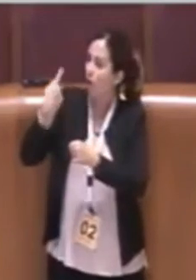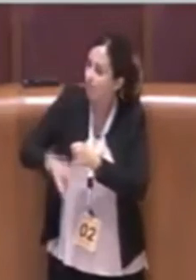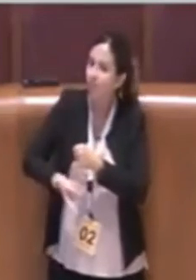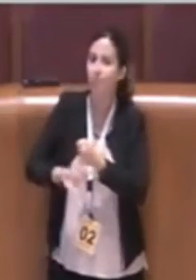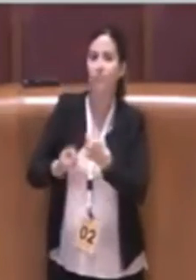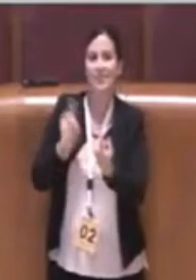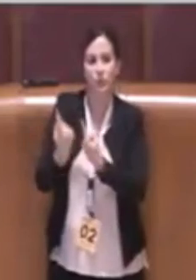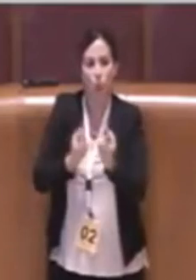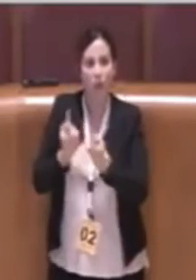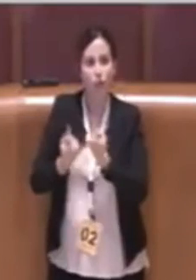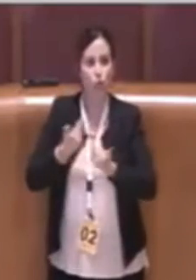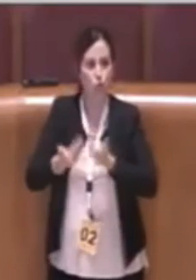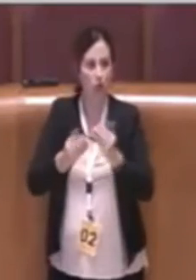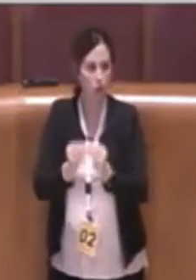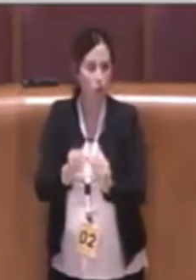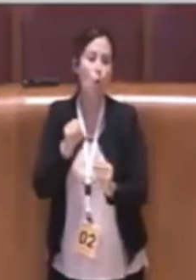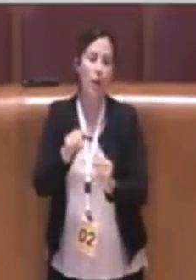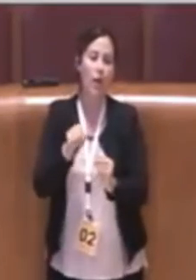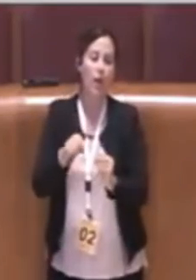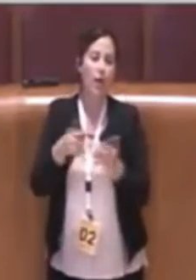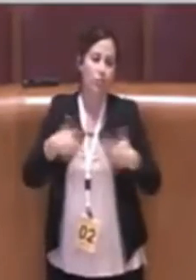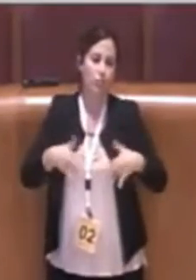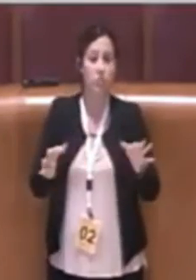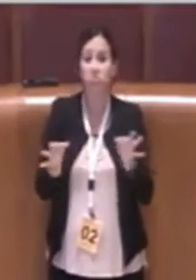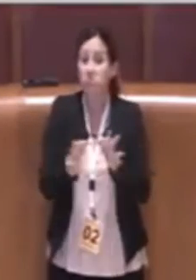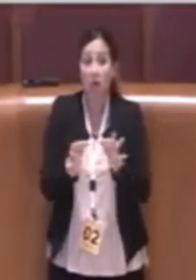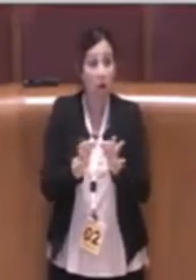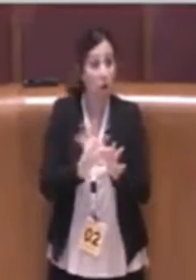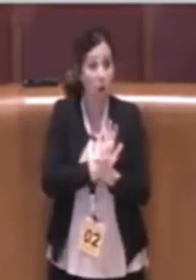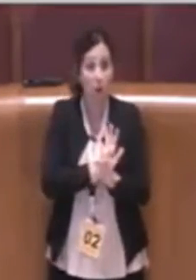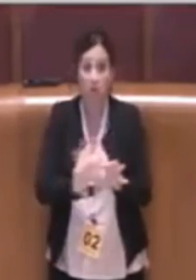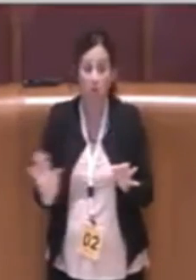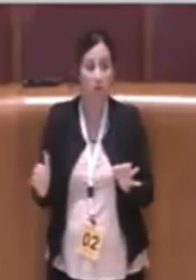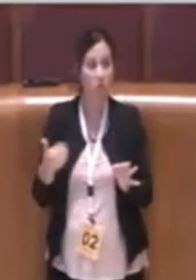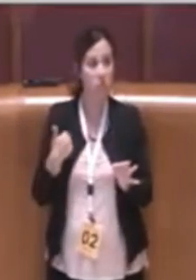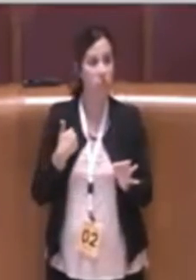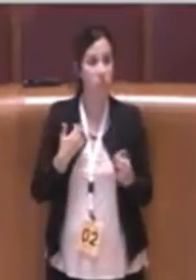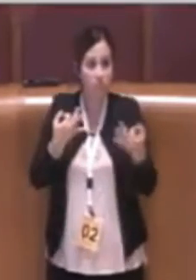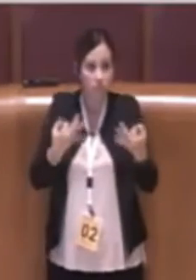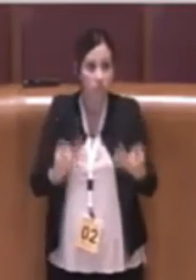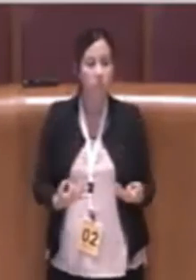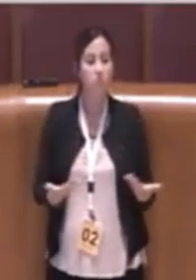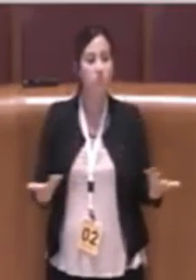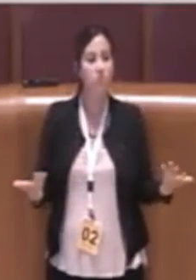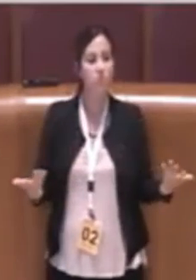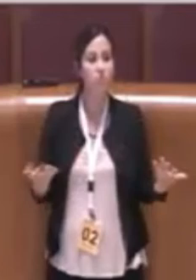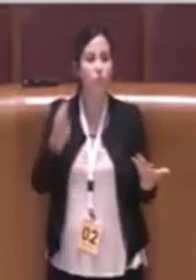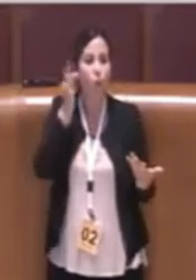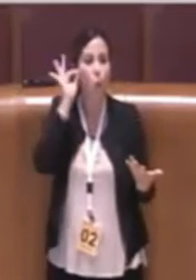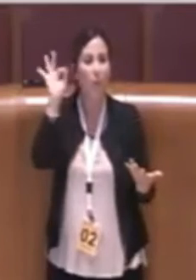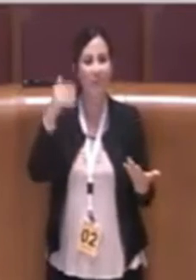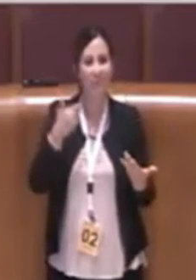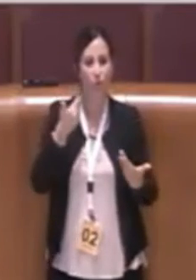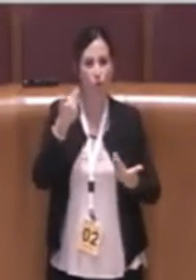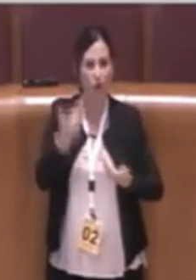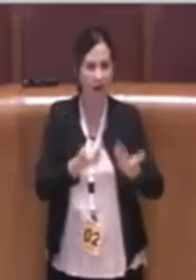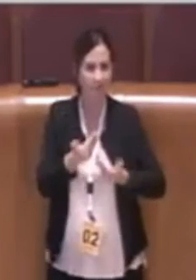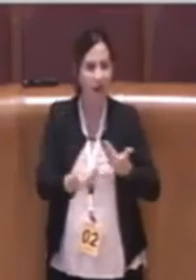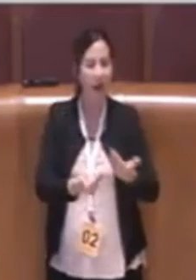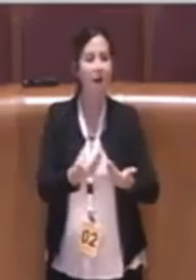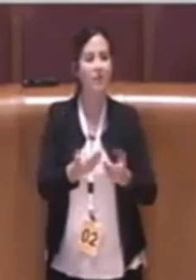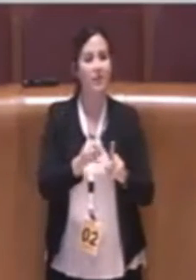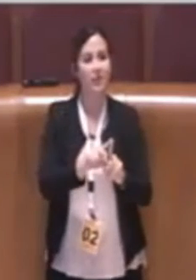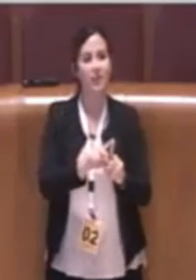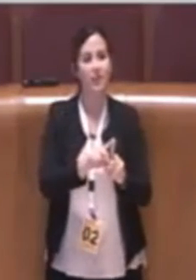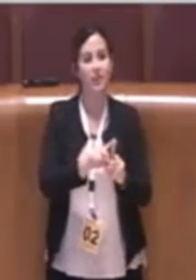nostro diritto noi siamo assolutamente favorevoli a consentire e ovviamente quindi a richiedere che possa avvenire una